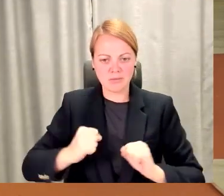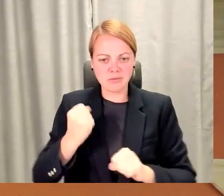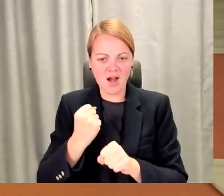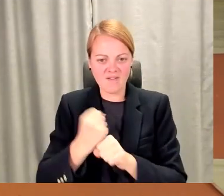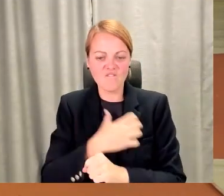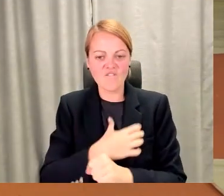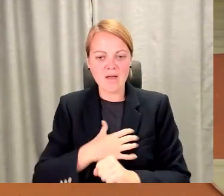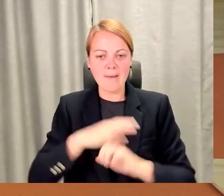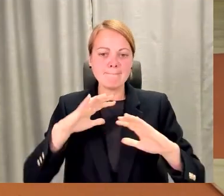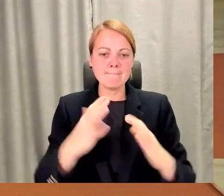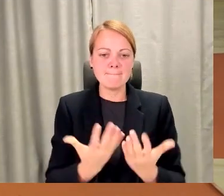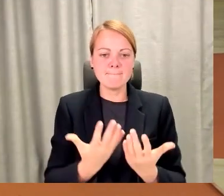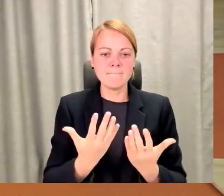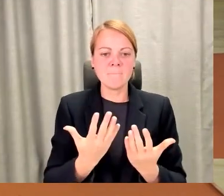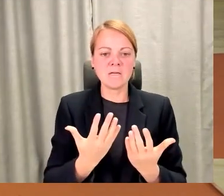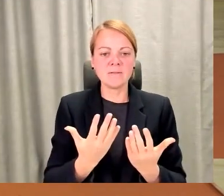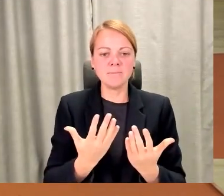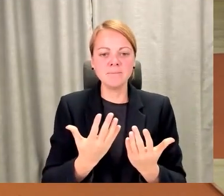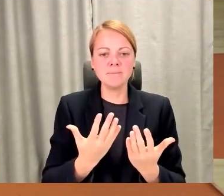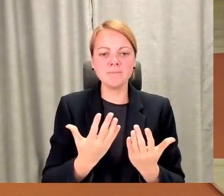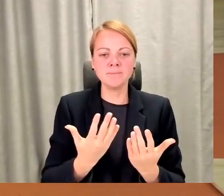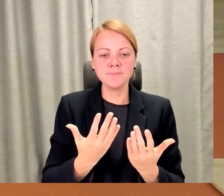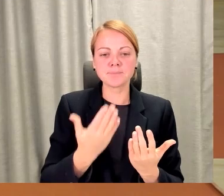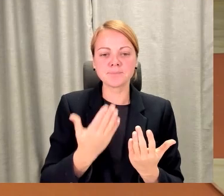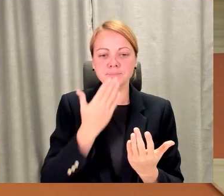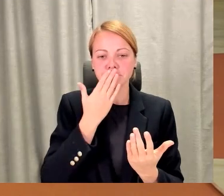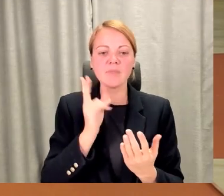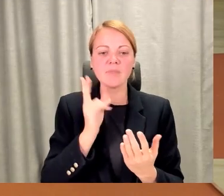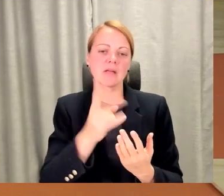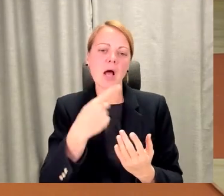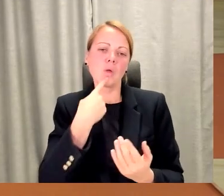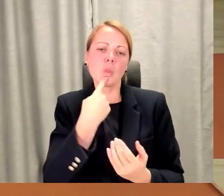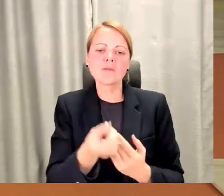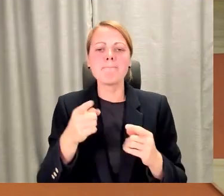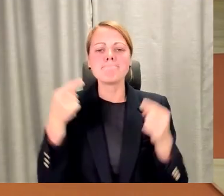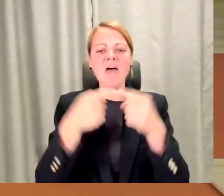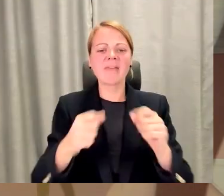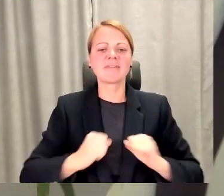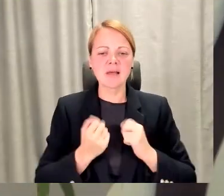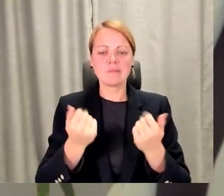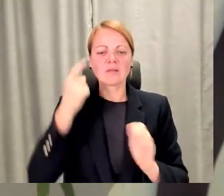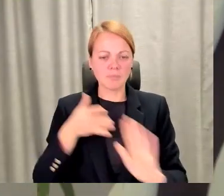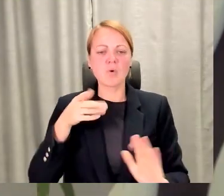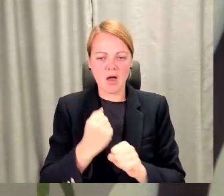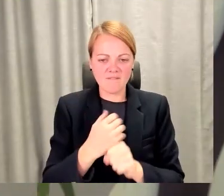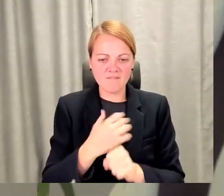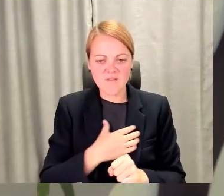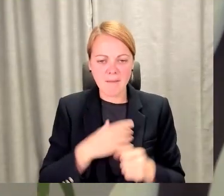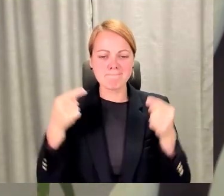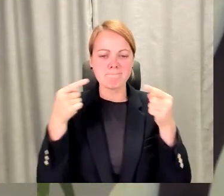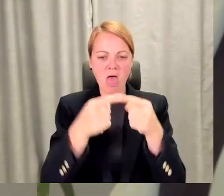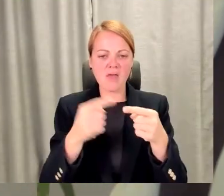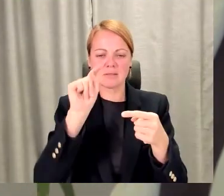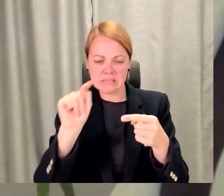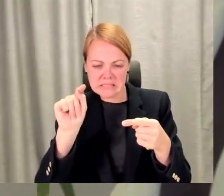cilvēkam iesēja to mērtiecību, kā lai viņš saproti, ka viņam tas ir jādara, viņam jānoslīd kaut kādu mērķi, jo man ir